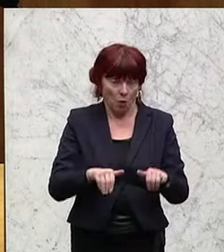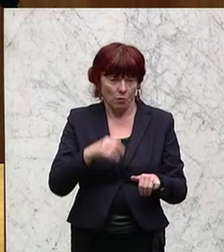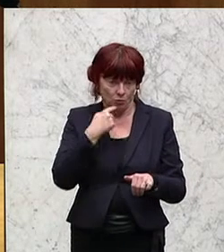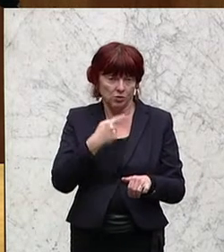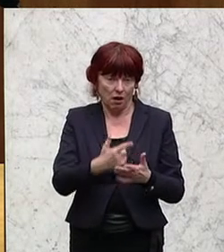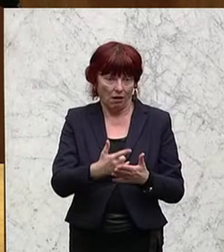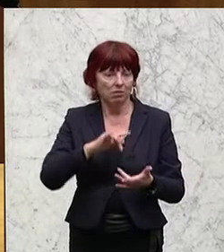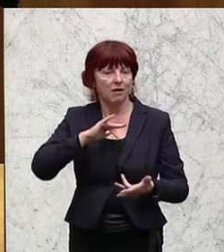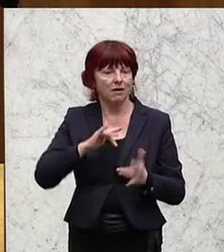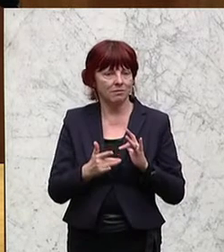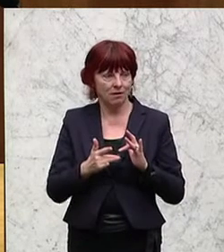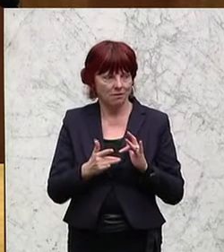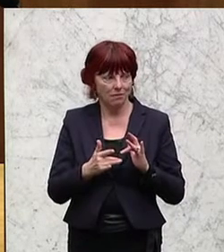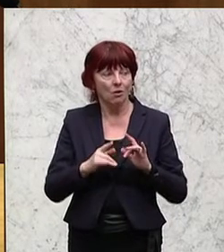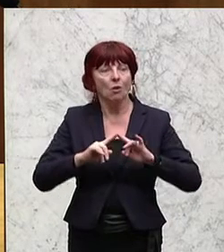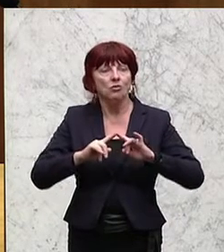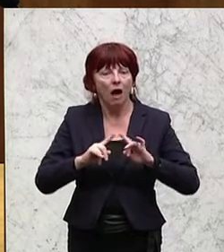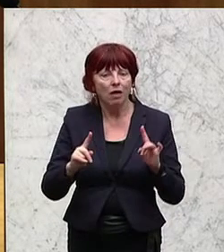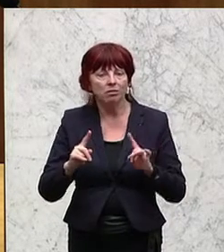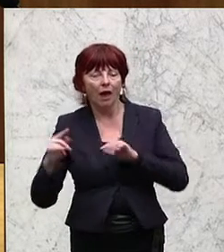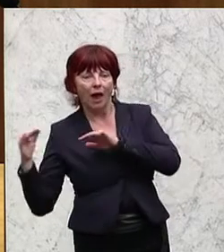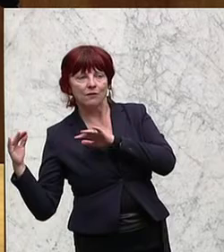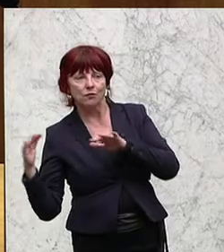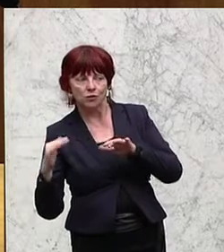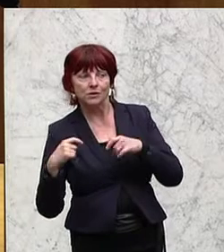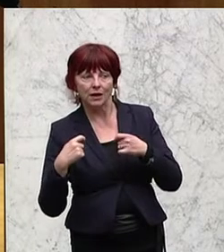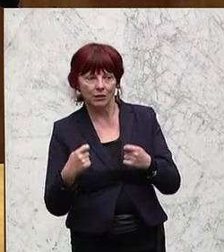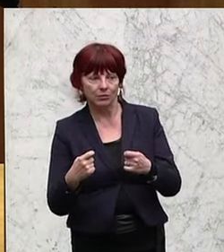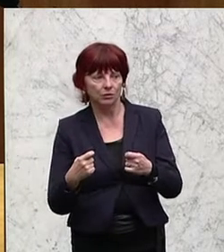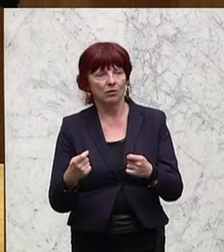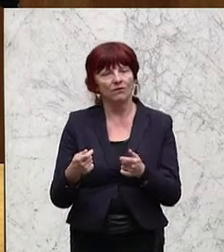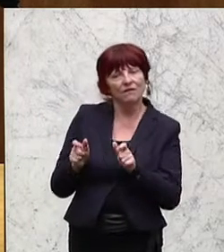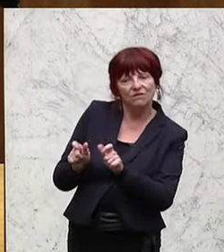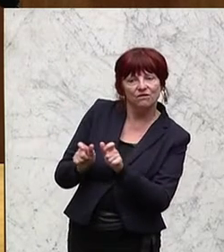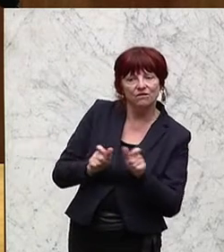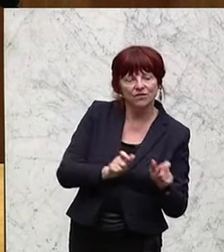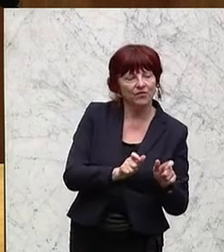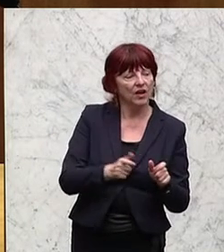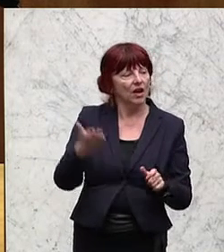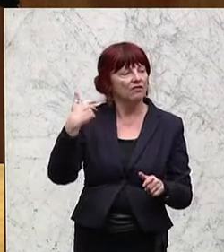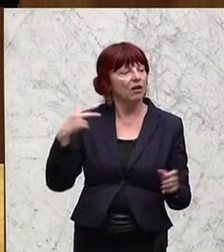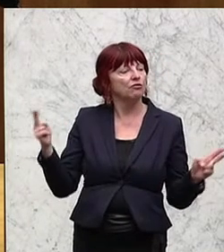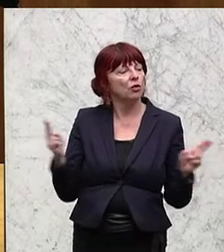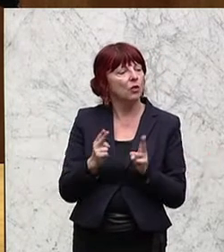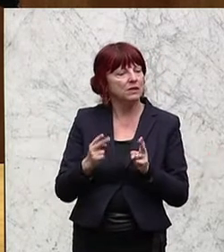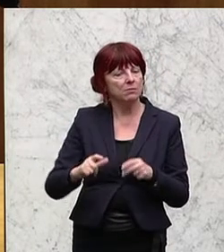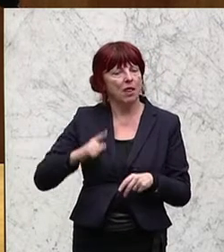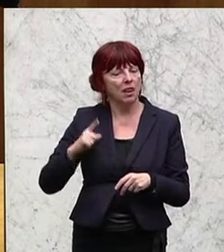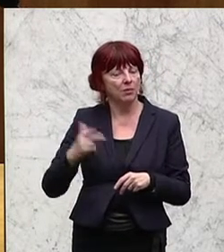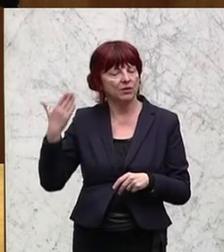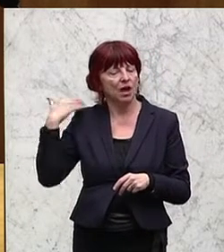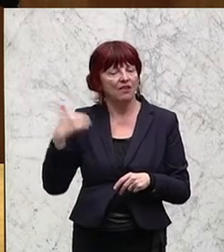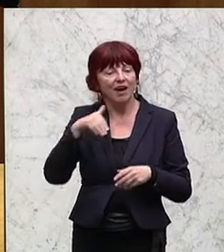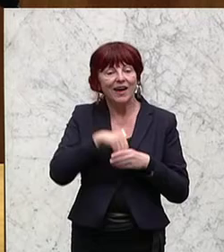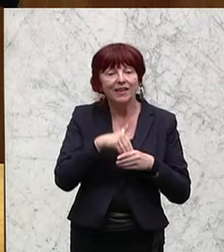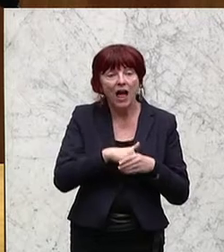Einflüsse von außen es dazu kommt. Das tun wir auch. Wie wir kürzlich erlebt haben, gab es offenbar auch eine Radikalisierung in